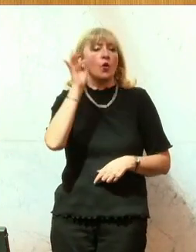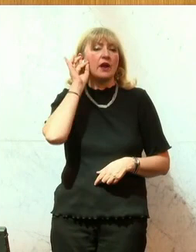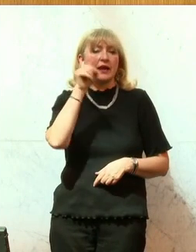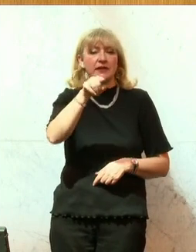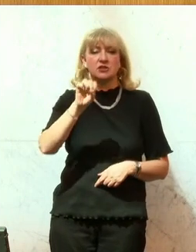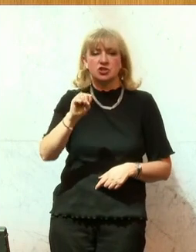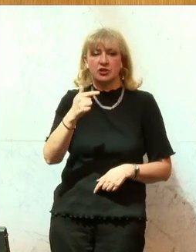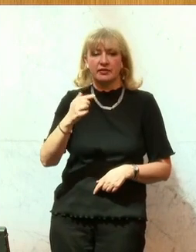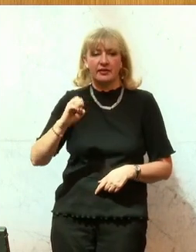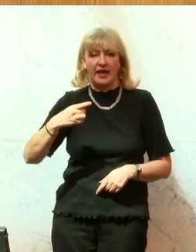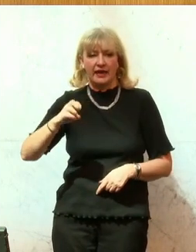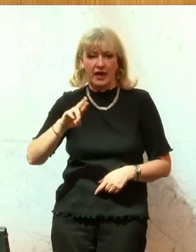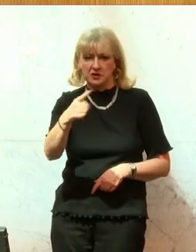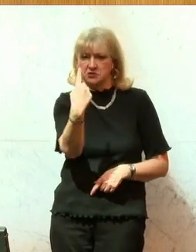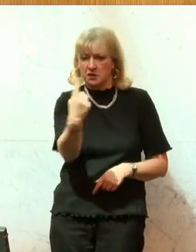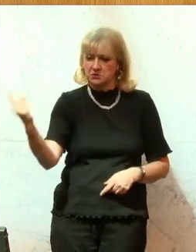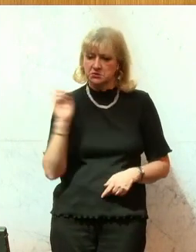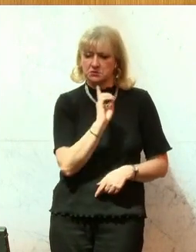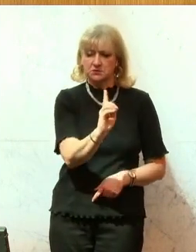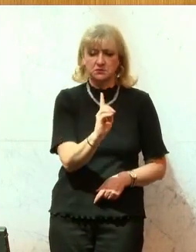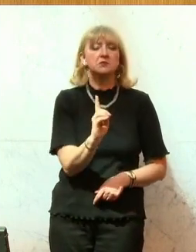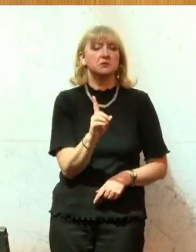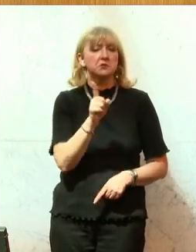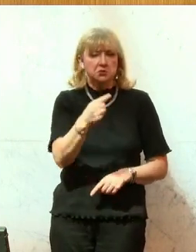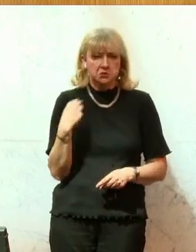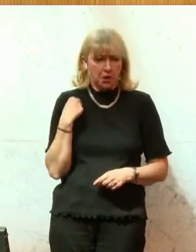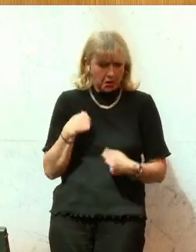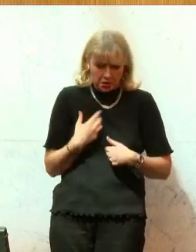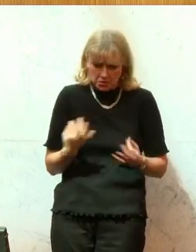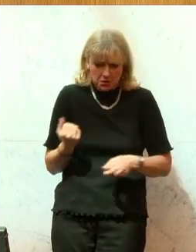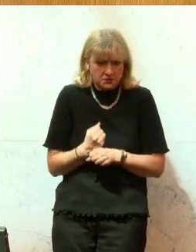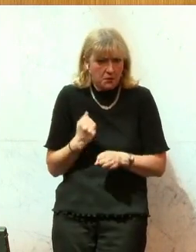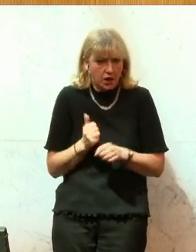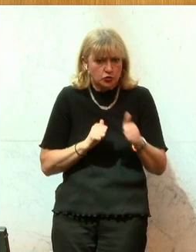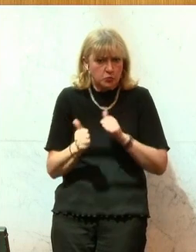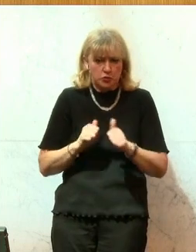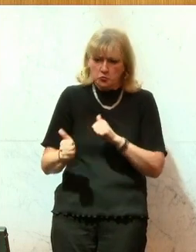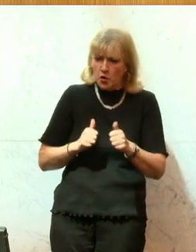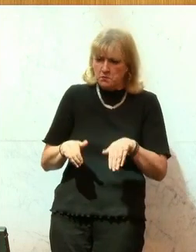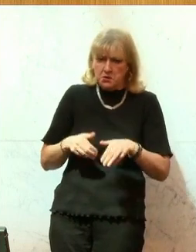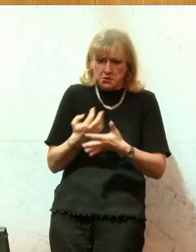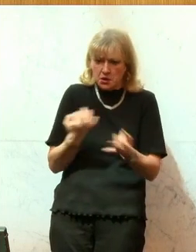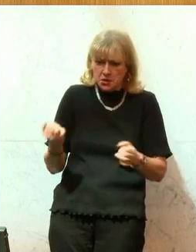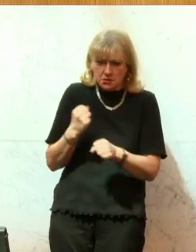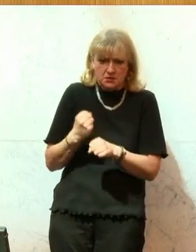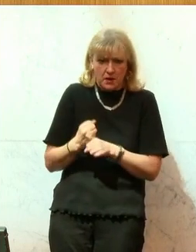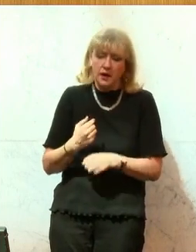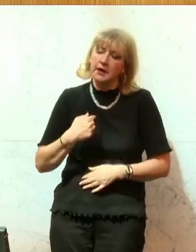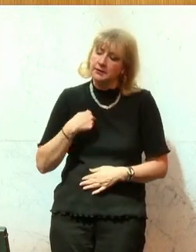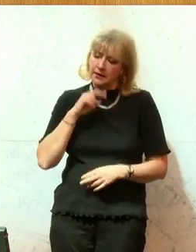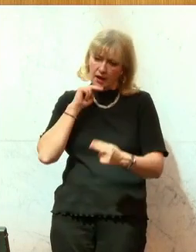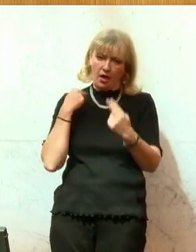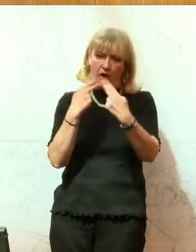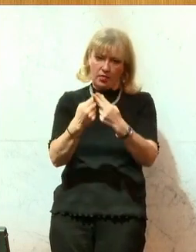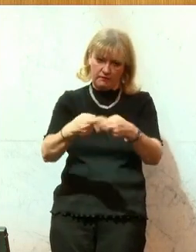Sie kommen heraus und sagen, dass wir nichts tun im Sport und der Sportminister tut nichts. Ich sage Ihnen